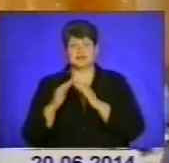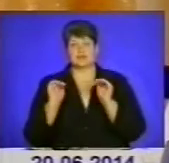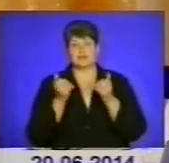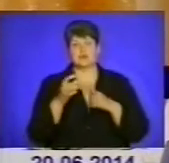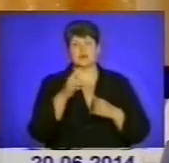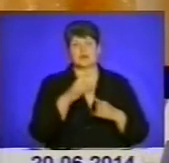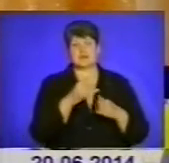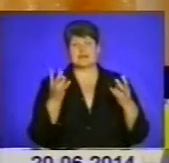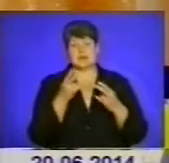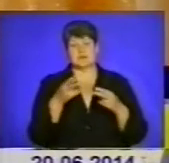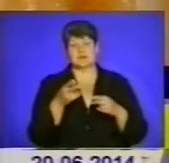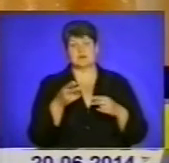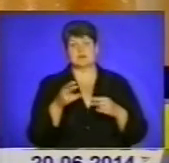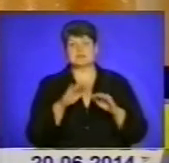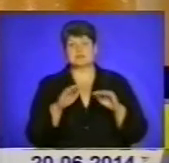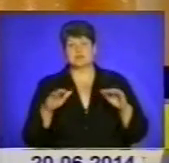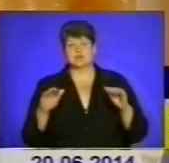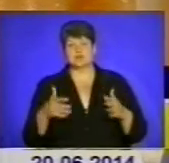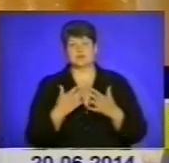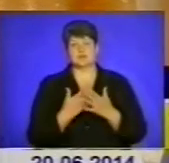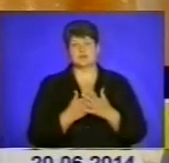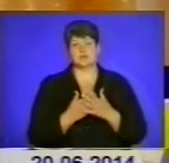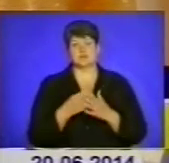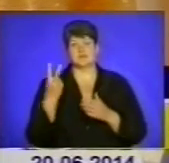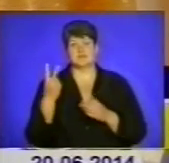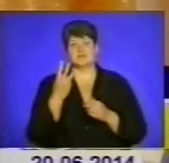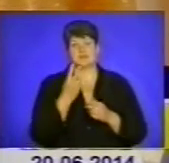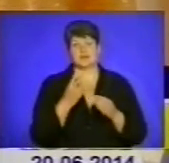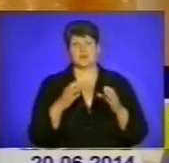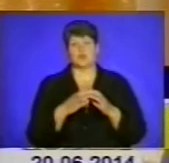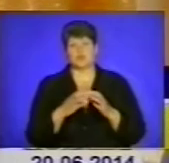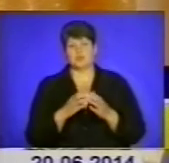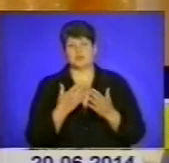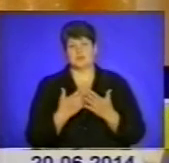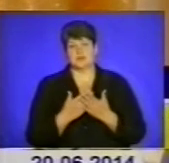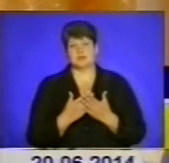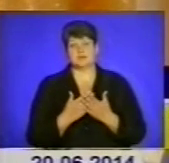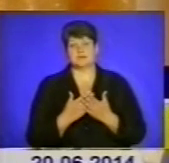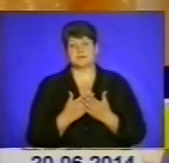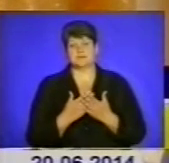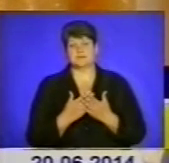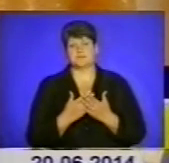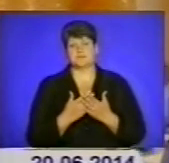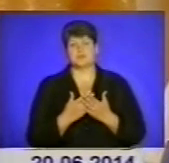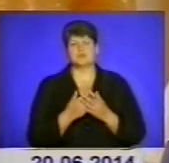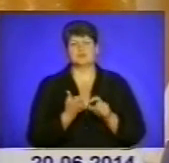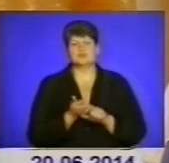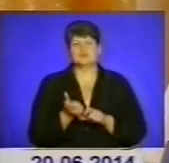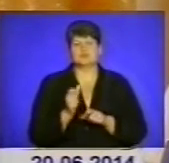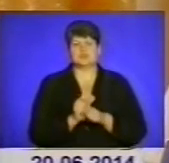паралельно треба, якщо навіть не садочки, то в будинках хоча б по дві-три групи, тому що кардинально